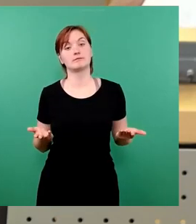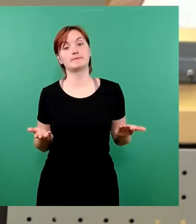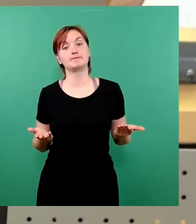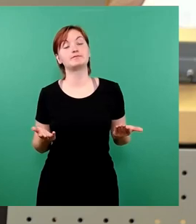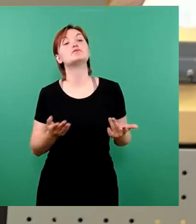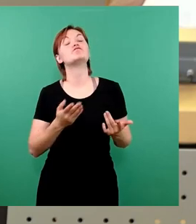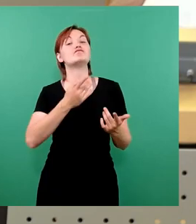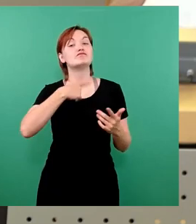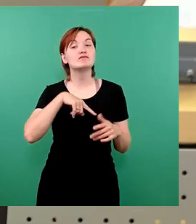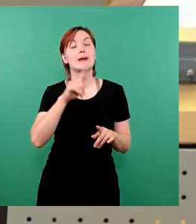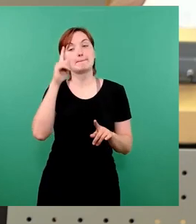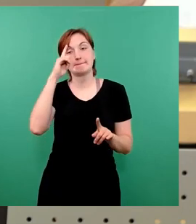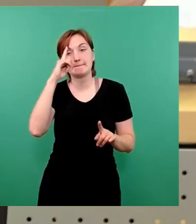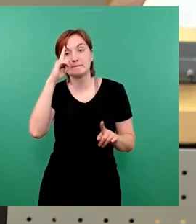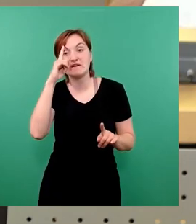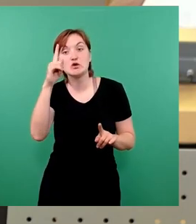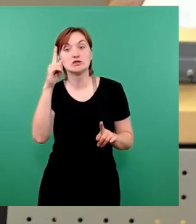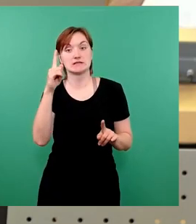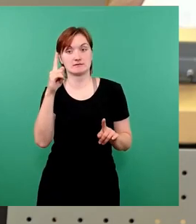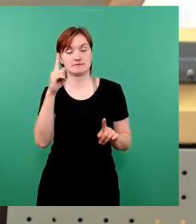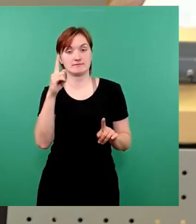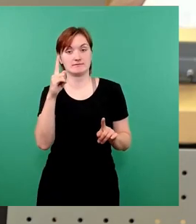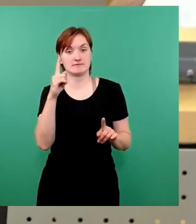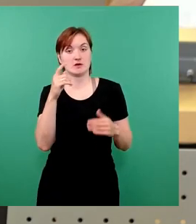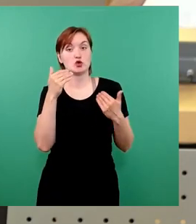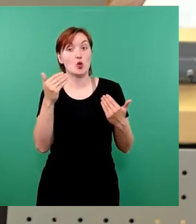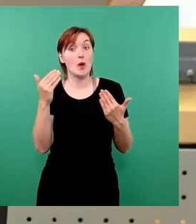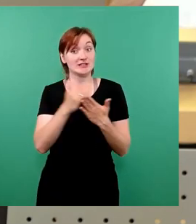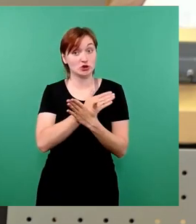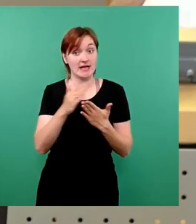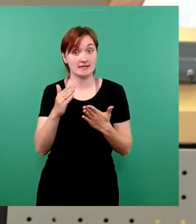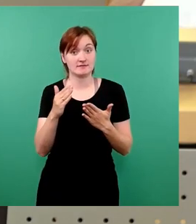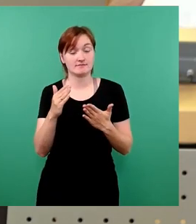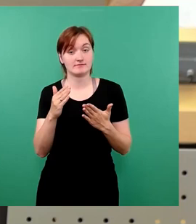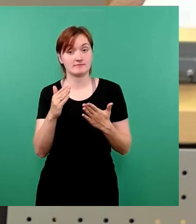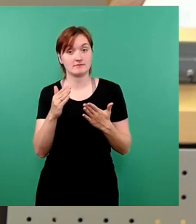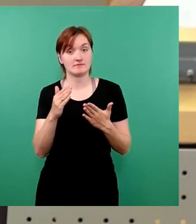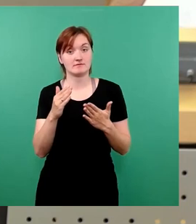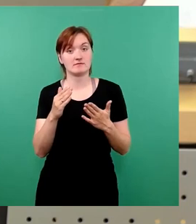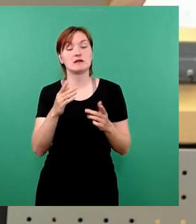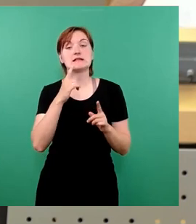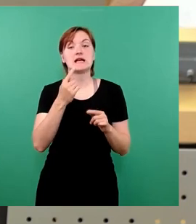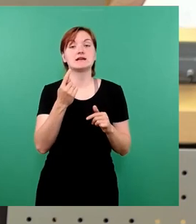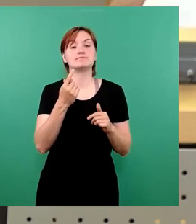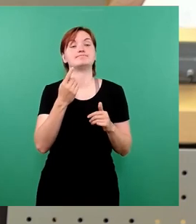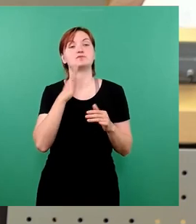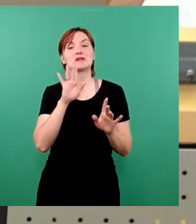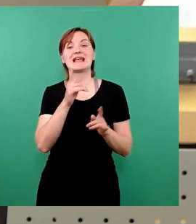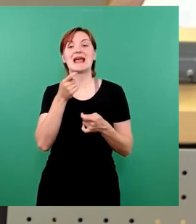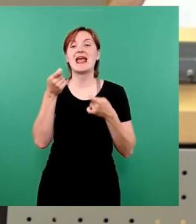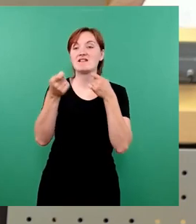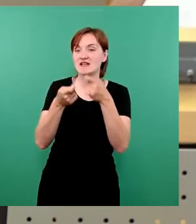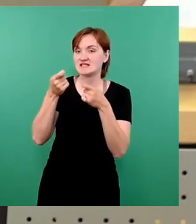bewusst dafür in Abstimmung empfohlen, dass wir sagen, wir lassen das Thema Investition außen vor.